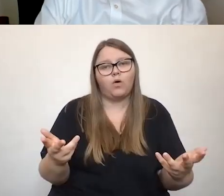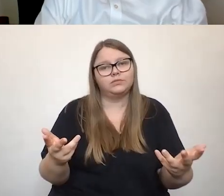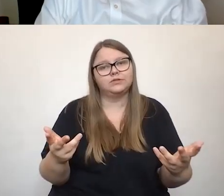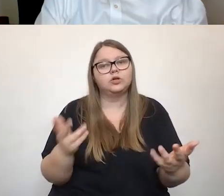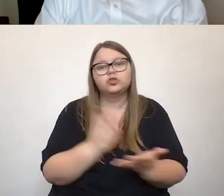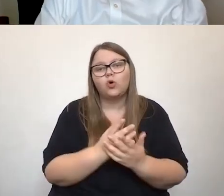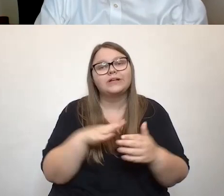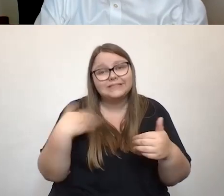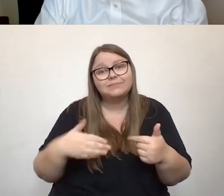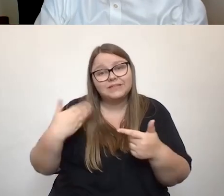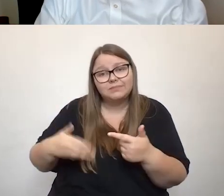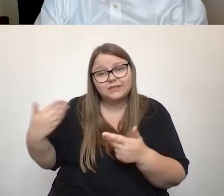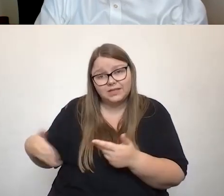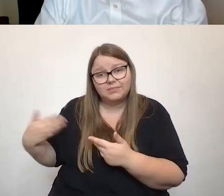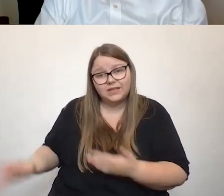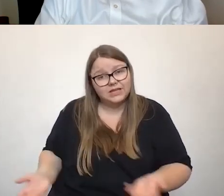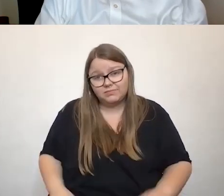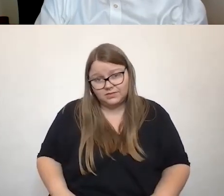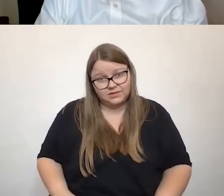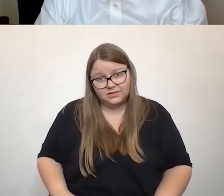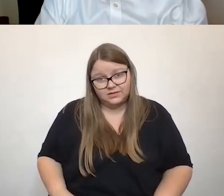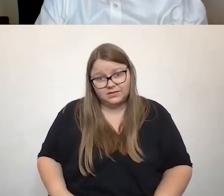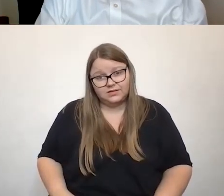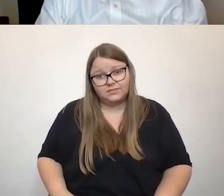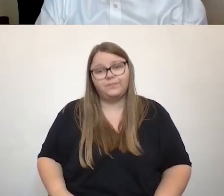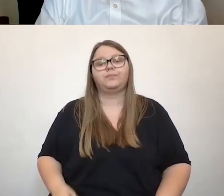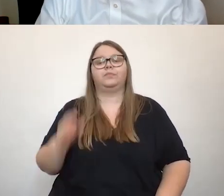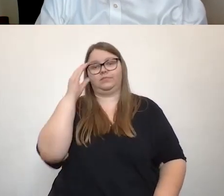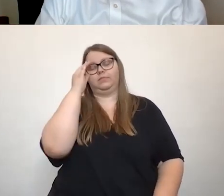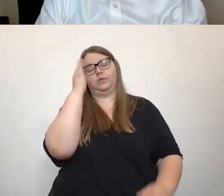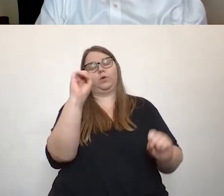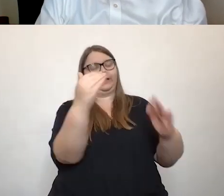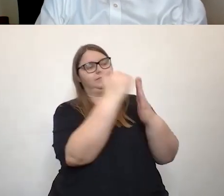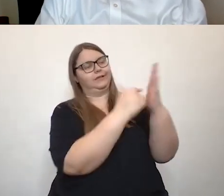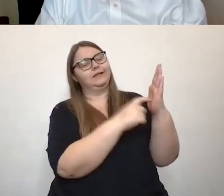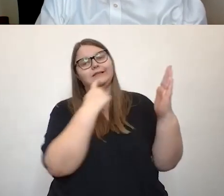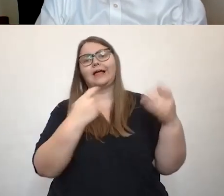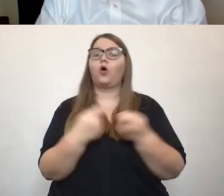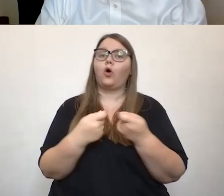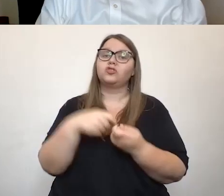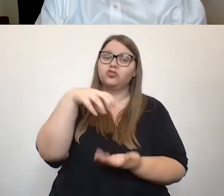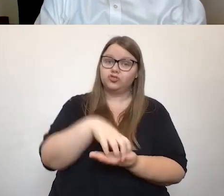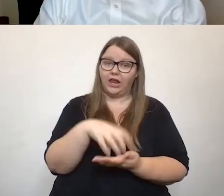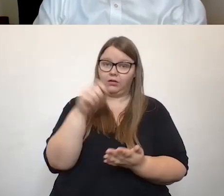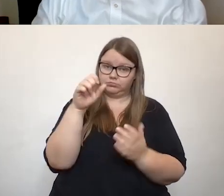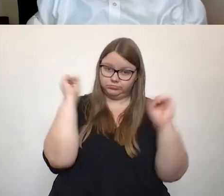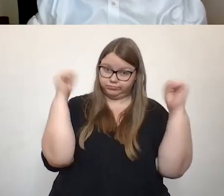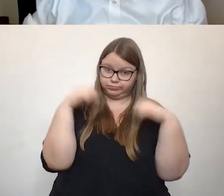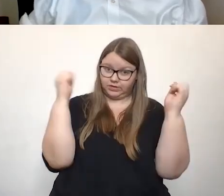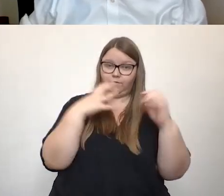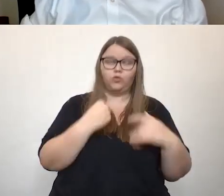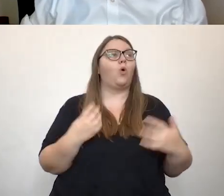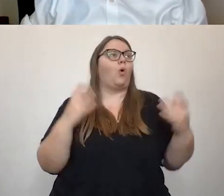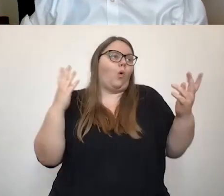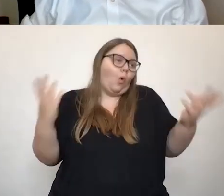also mal bei aller Liebe, das kann man eigentlich heute schon haben, okay, jetzt hat der Gesetzgeber diese Kontaktstellen beschlossen, das ist ganz wunderbar, das würden sich